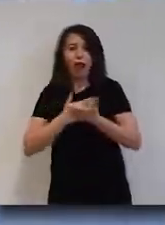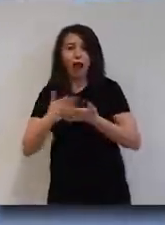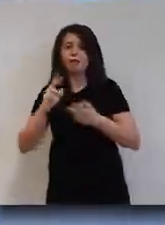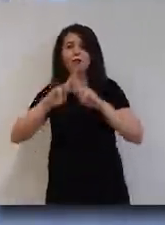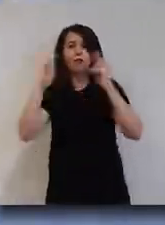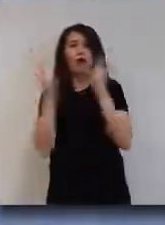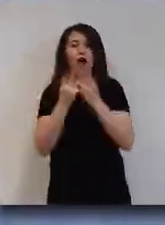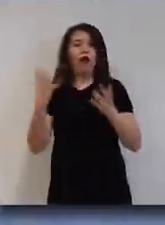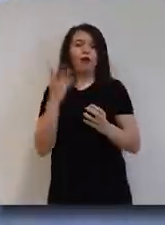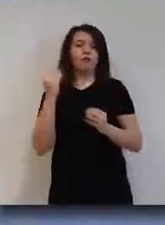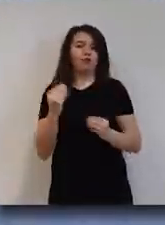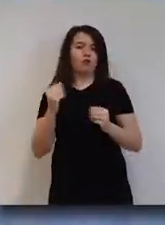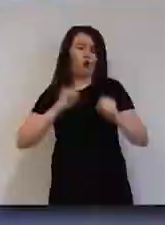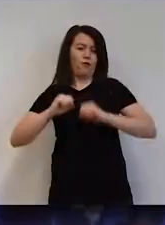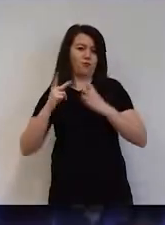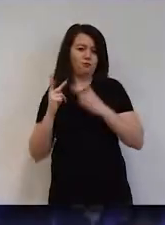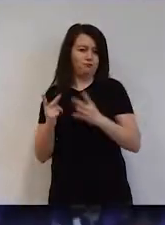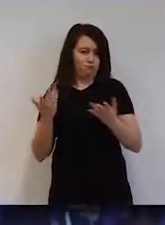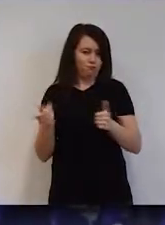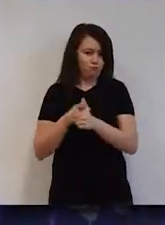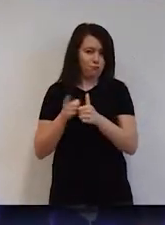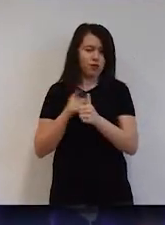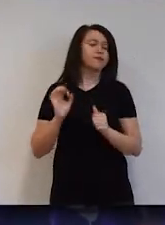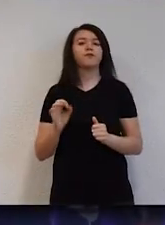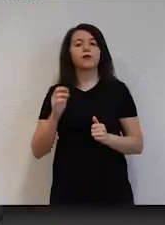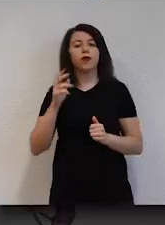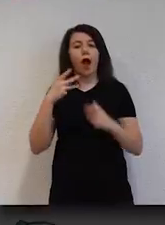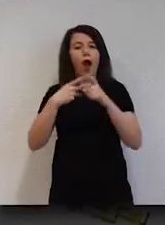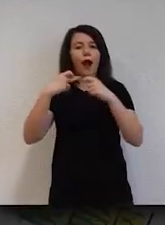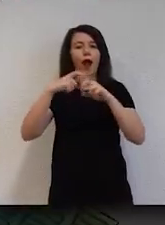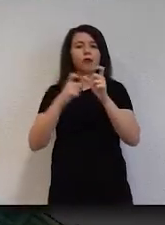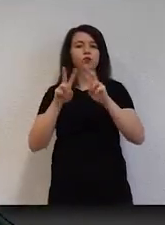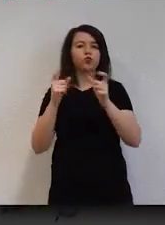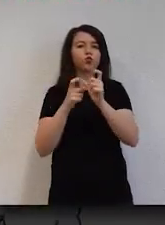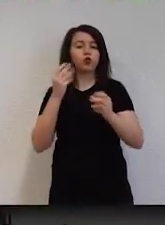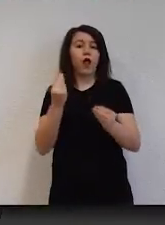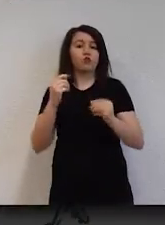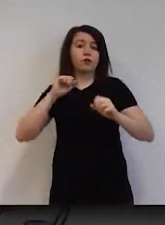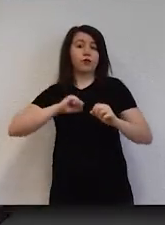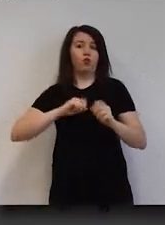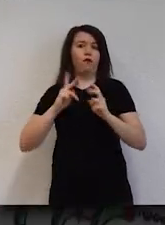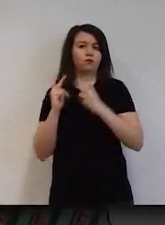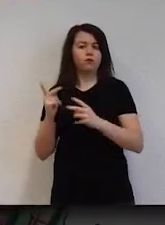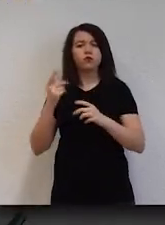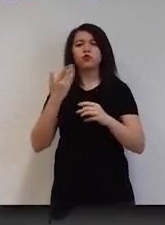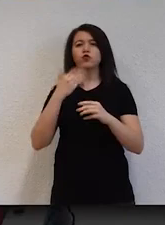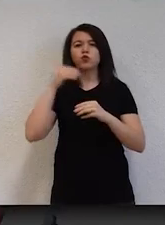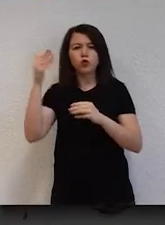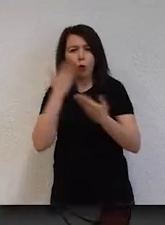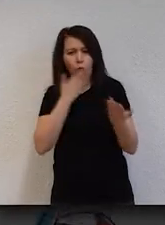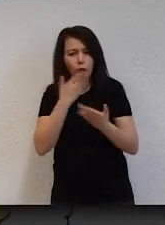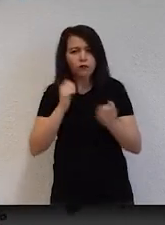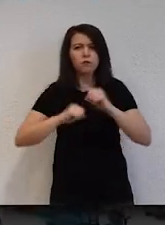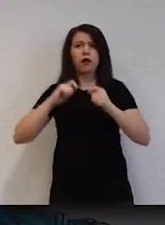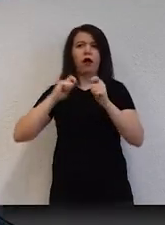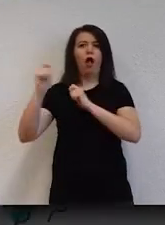istihdamında dünyanın en iyi bin üniversitesi arasındadır. Erasmus'u en iyi uygulayan üniversitedir. Yurt dışındaki